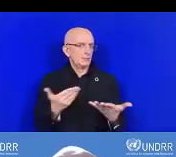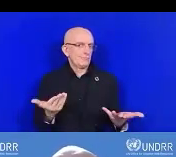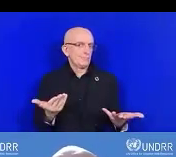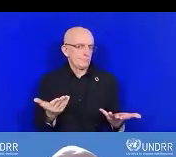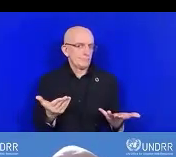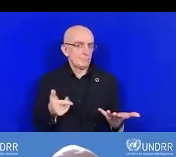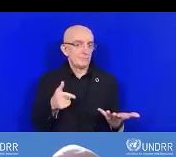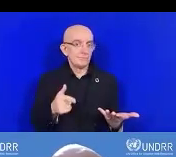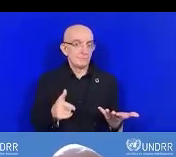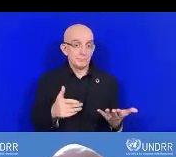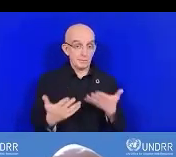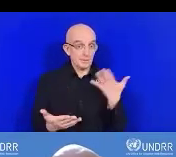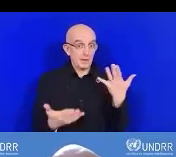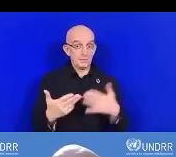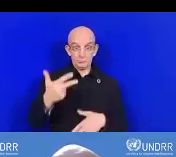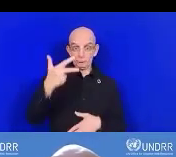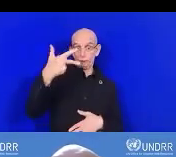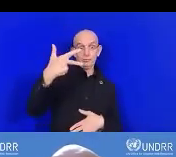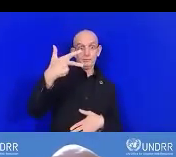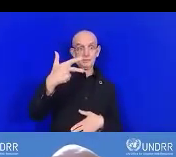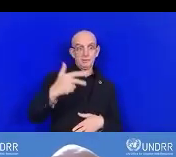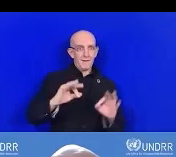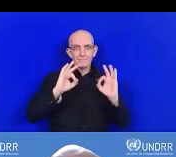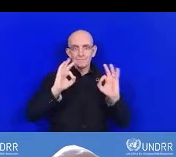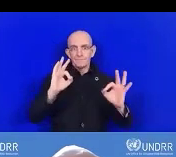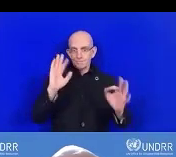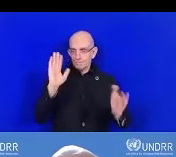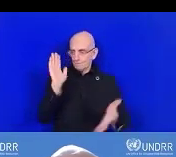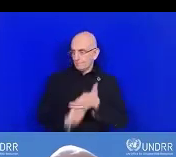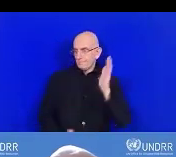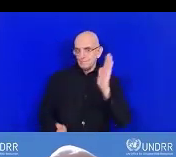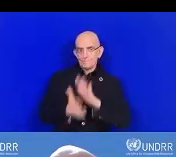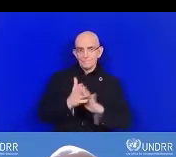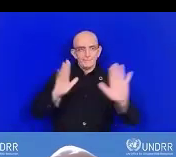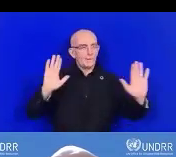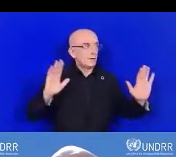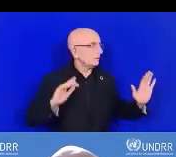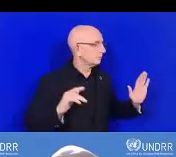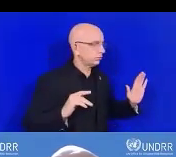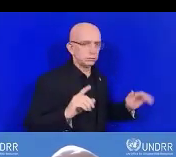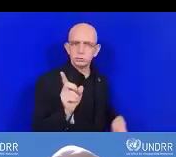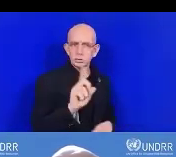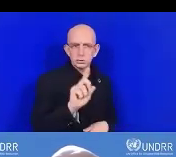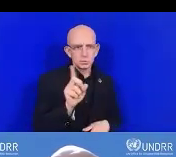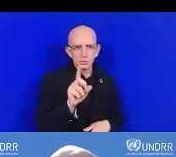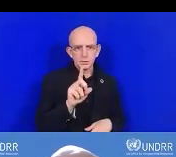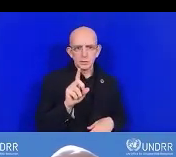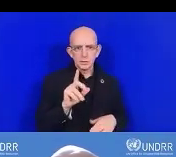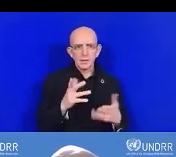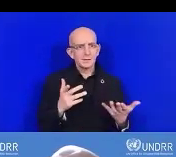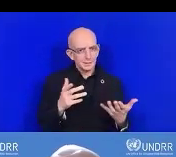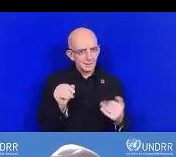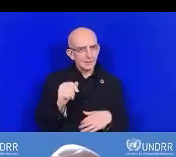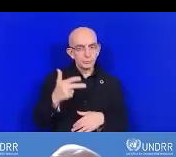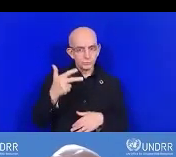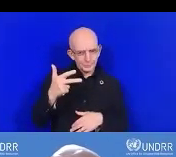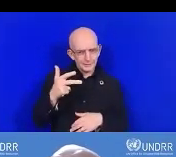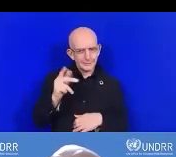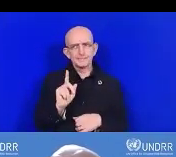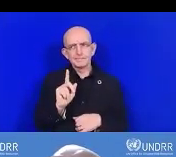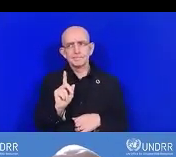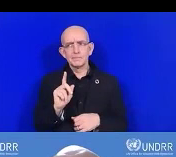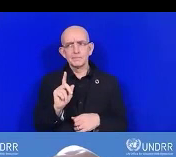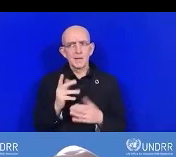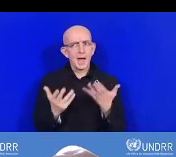note de 3, ça ne signifie pas qu'il n'y pas de domaine d'amélioration. Vous devez toujours